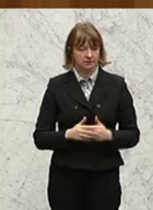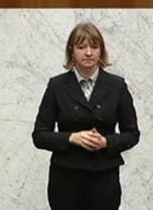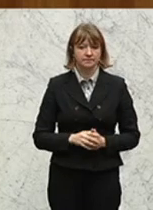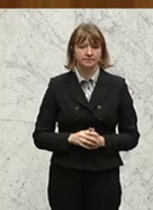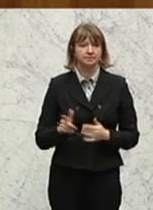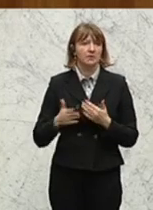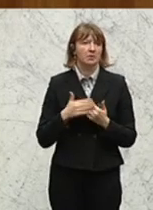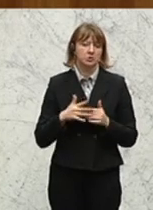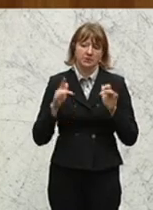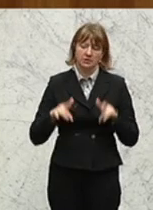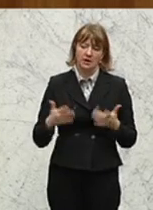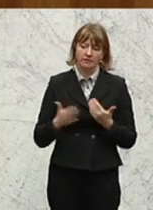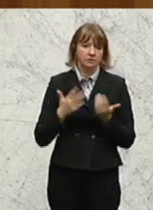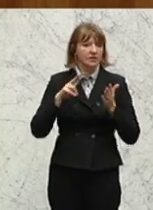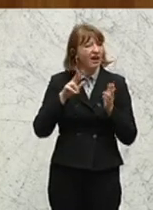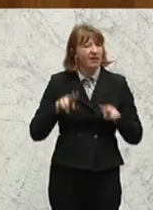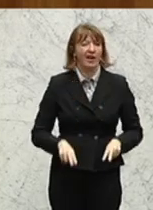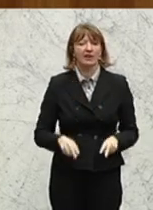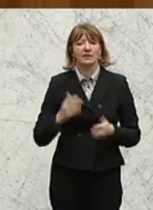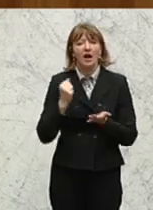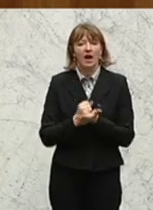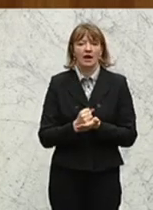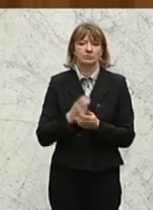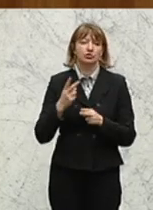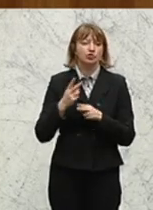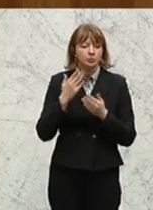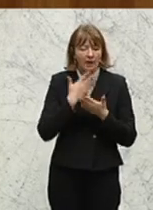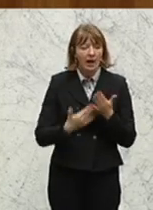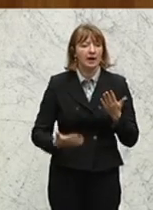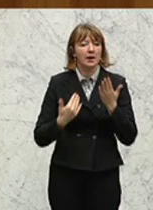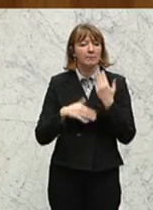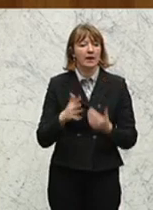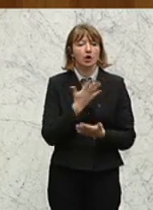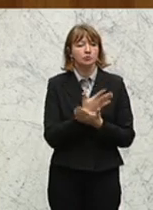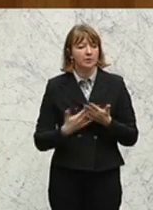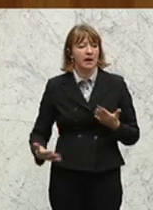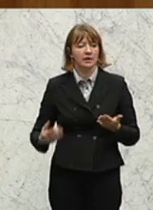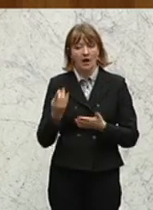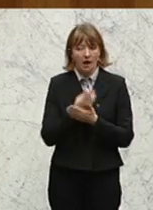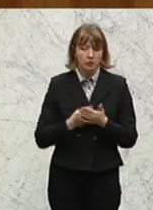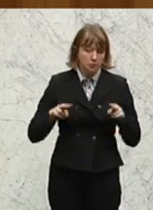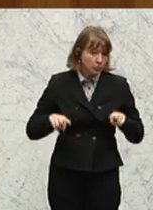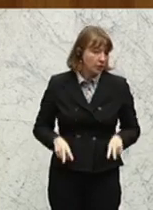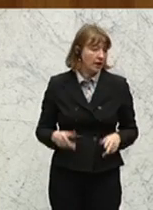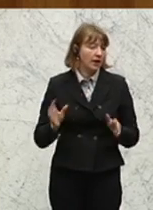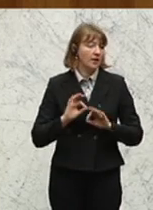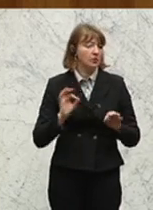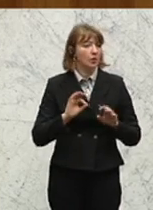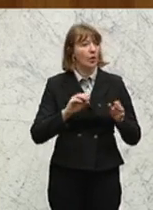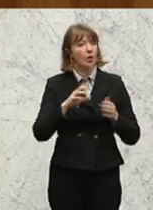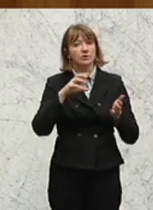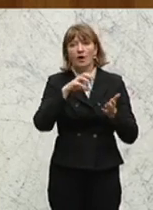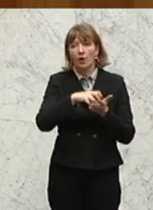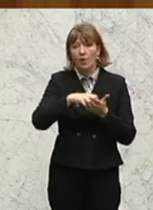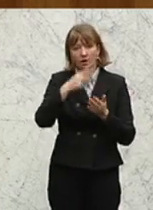anderem das Recht auf eine Amtssprache, das Recht auf eine mehrsprachige Ausbildung, das Recht auf topografische Aufschriften und